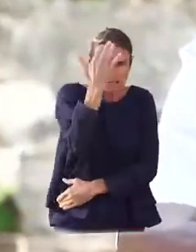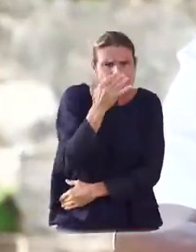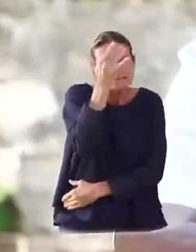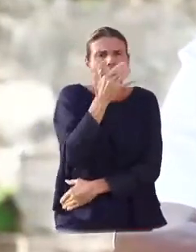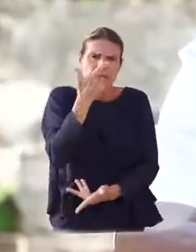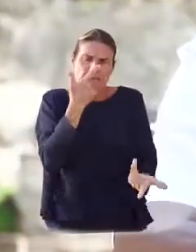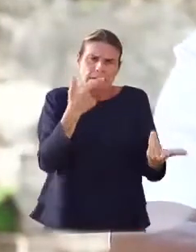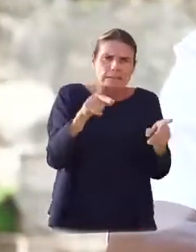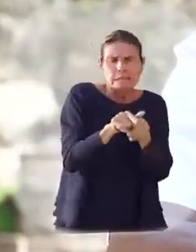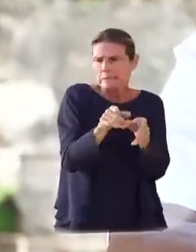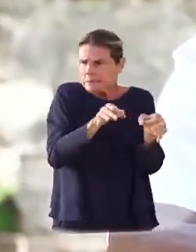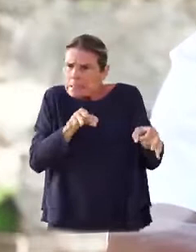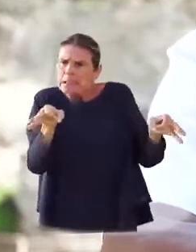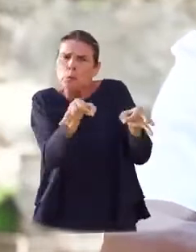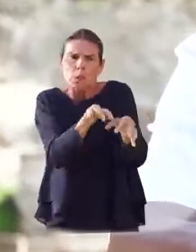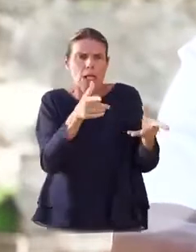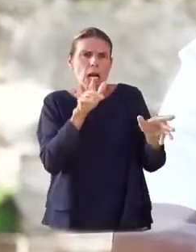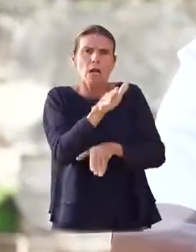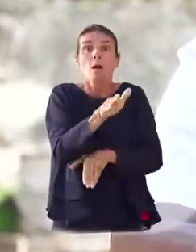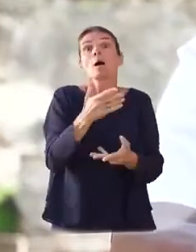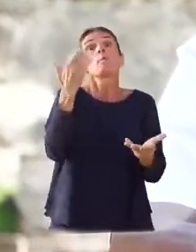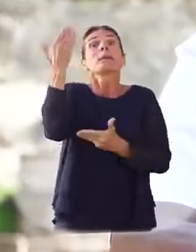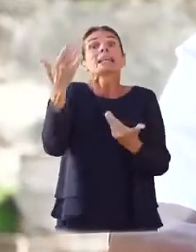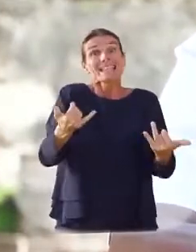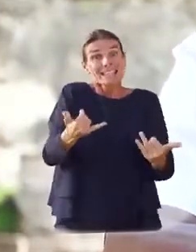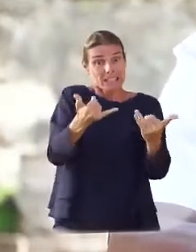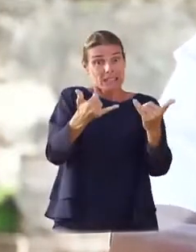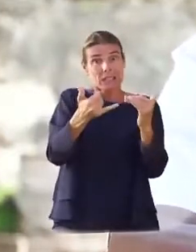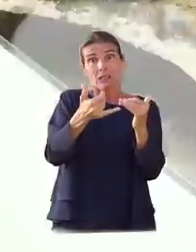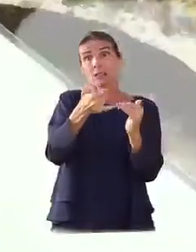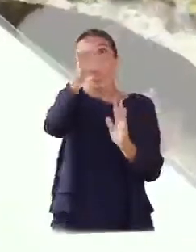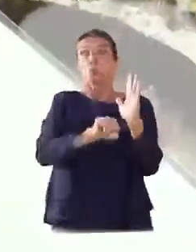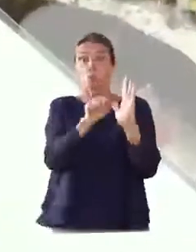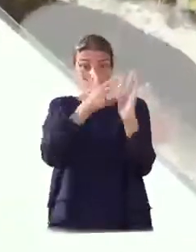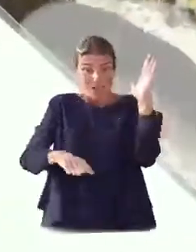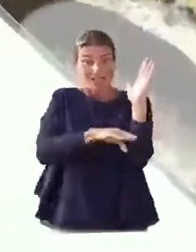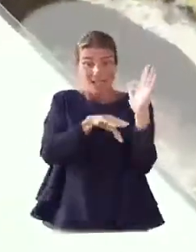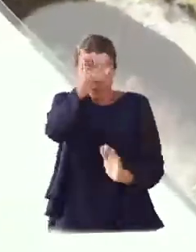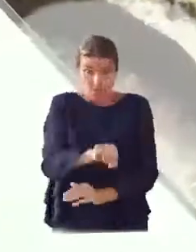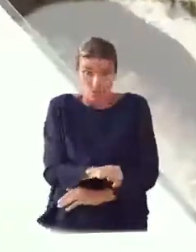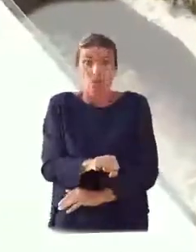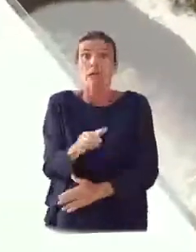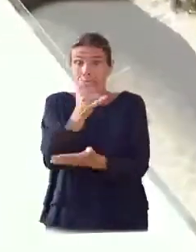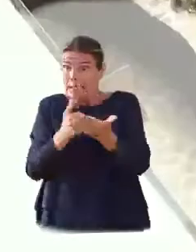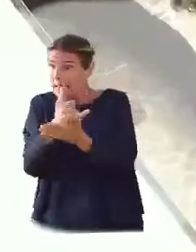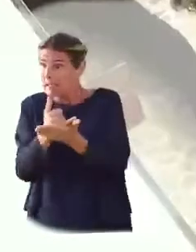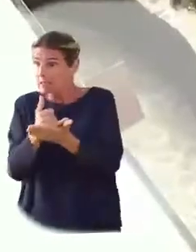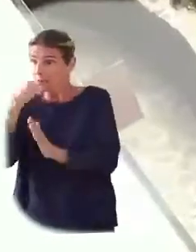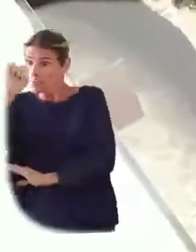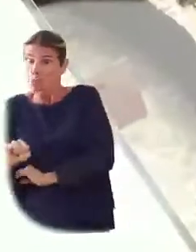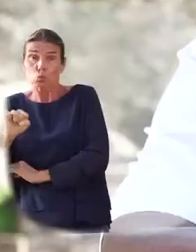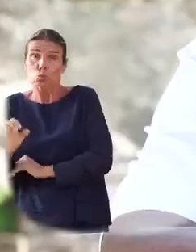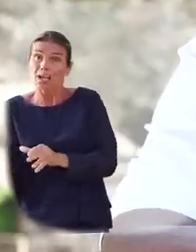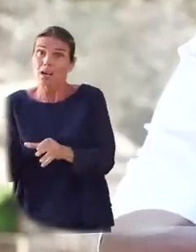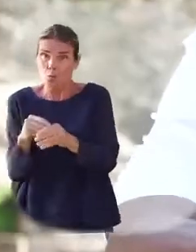de tous sur l'ensemble de ses territoires, comme ici dans le sud d'Aster, ou encore dans les îles du